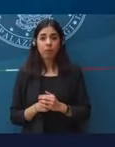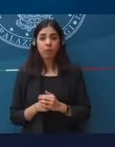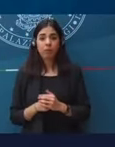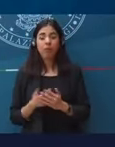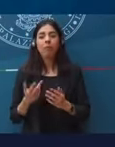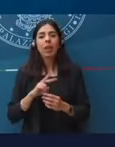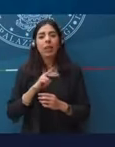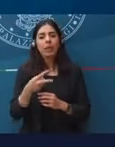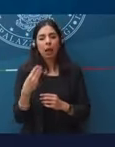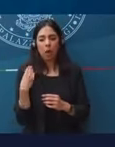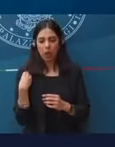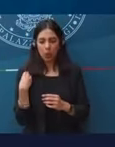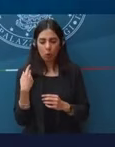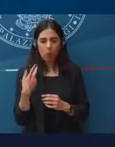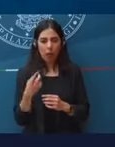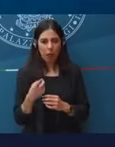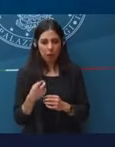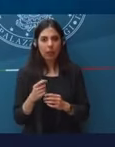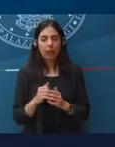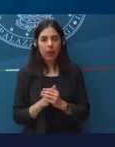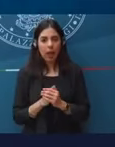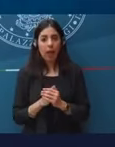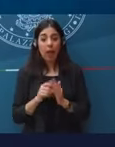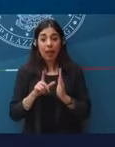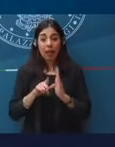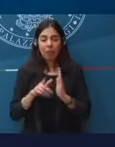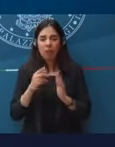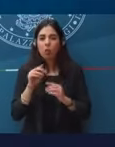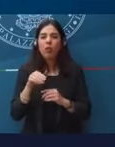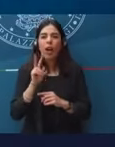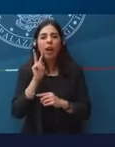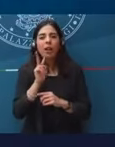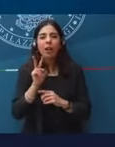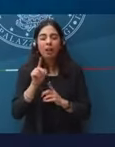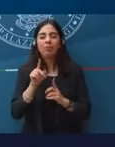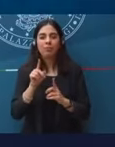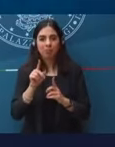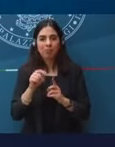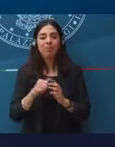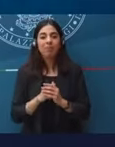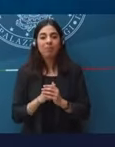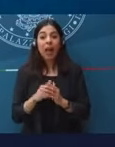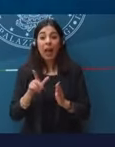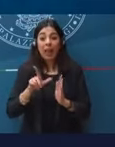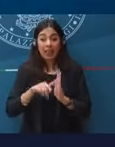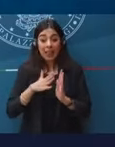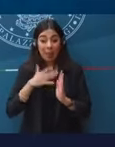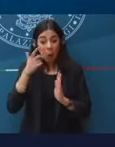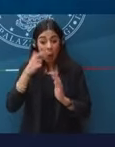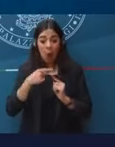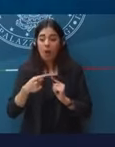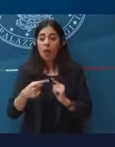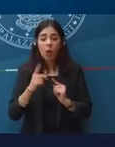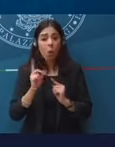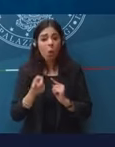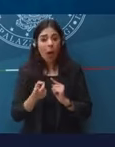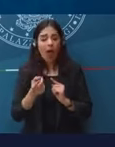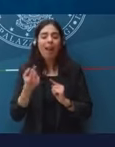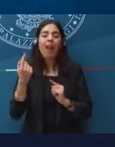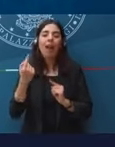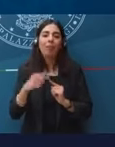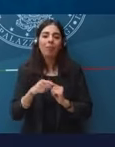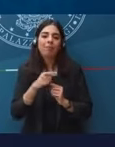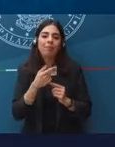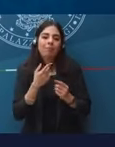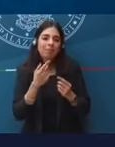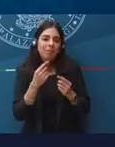Seconda domanda. L'orizzonte temporale dov'è? L'orizzonte temporale del governo. Ma questo lo deciderà il Parlamento.